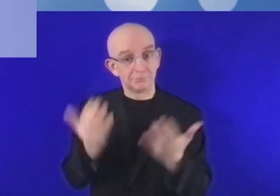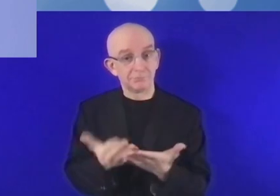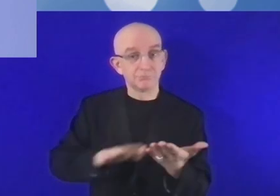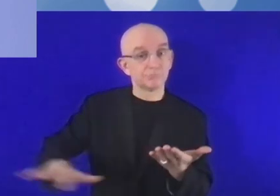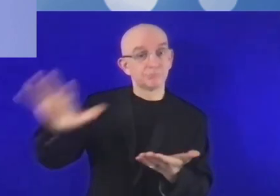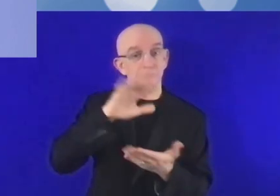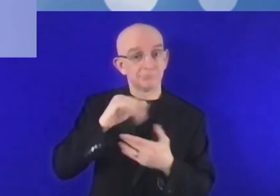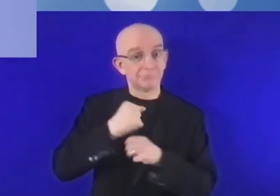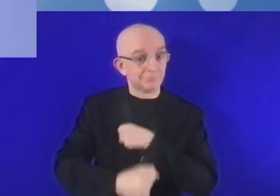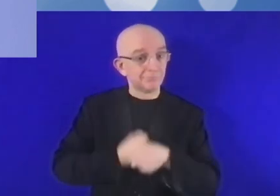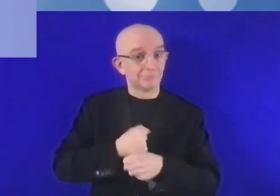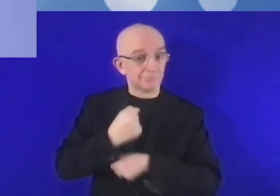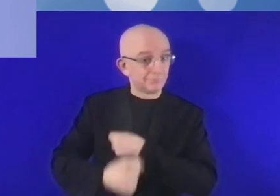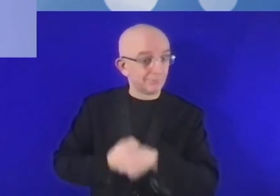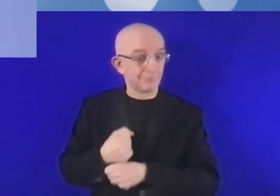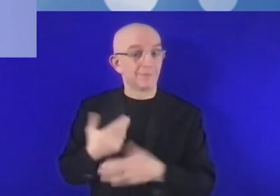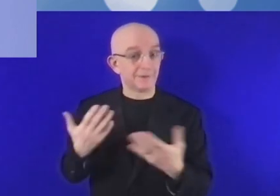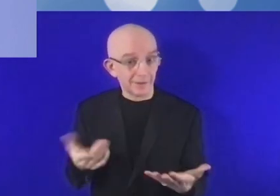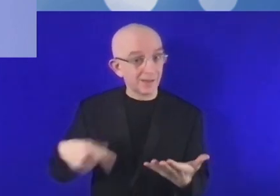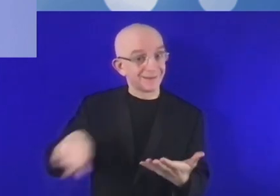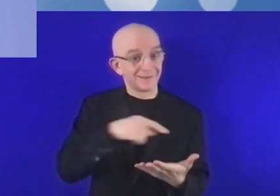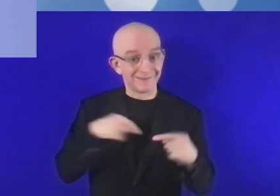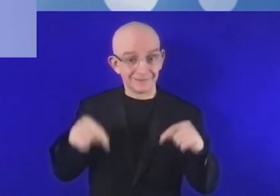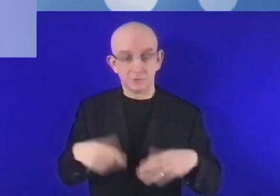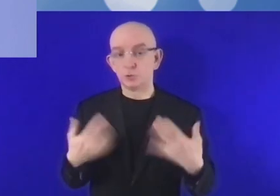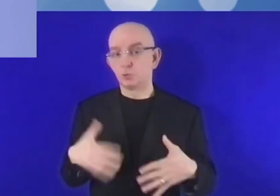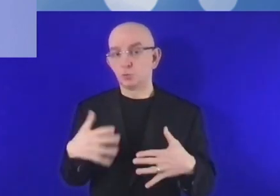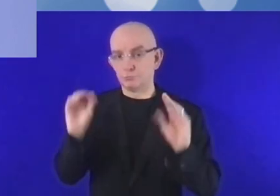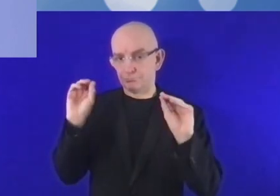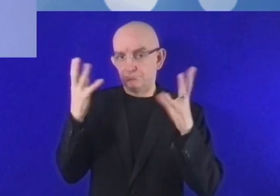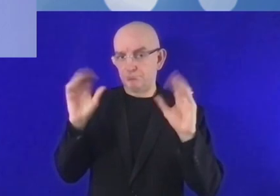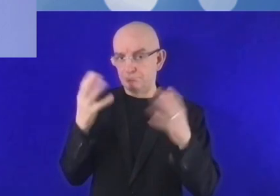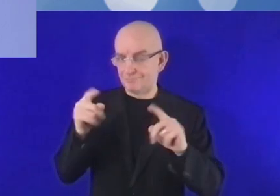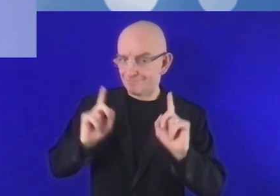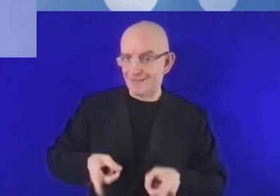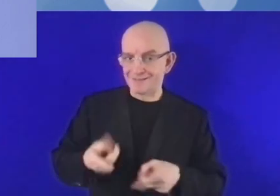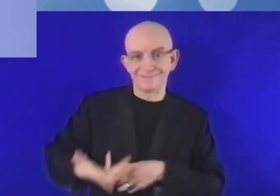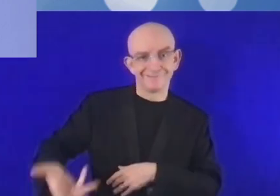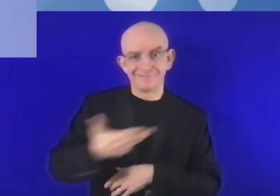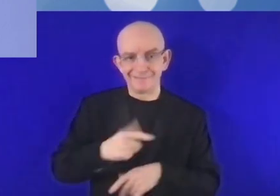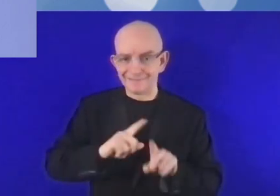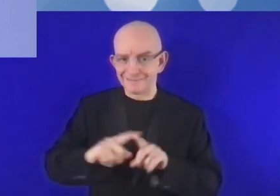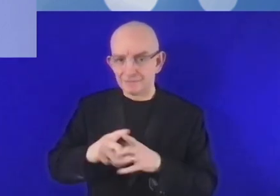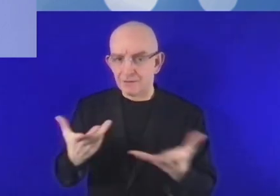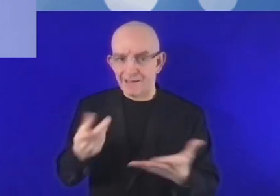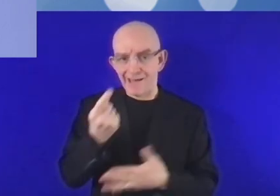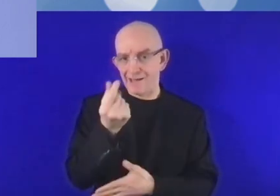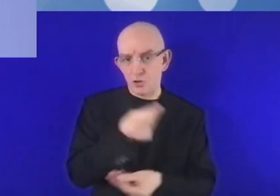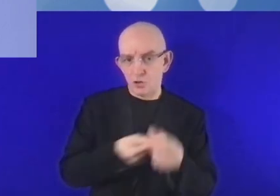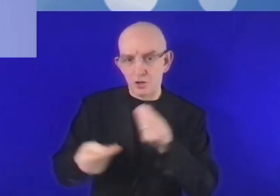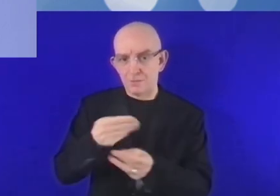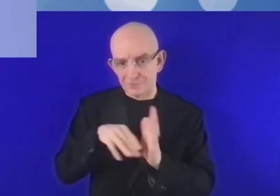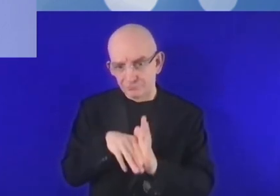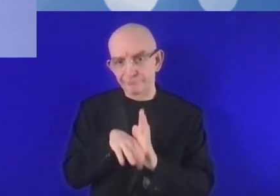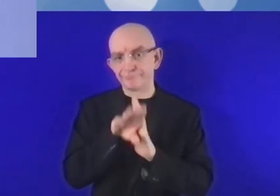Nous considérons que des sommets tels que celui auquel nous participons aujourd'hui sont particulièrement importants parce que la reconstruction, la relance économique,